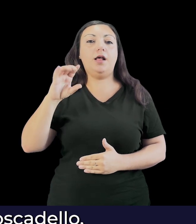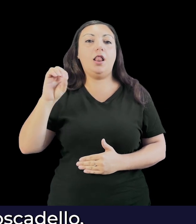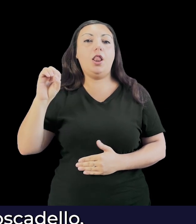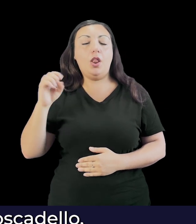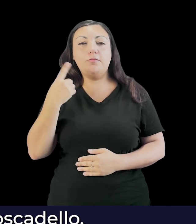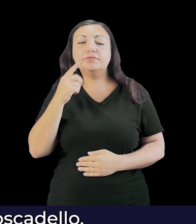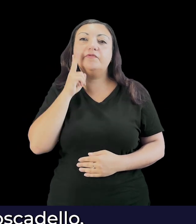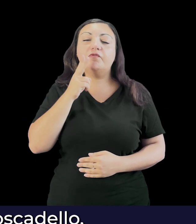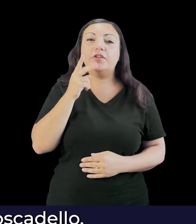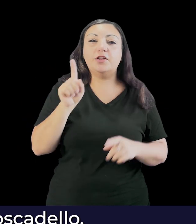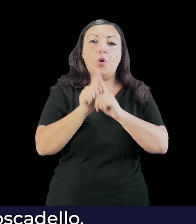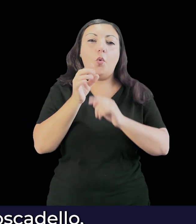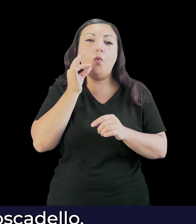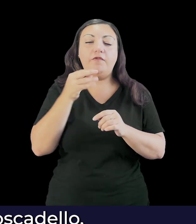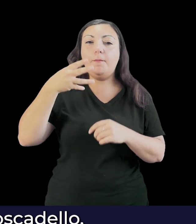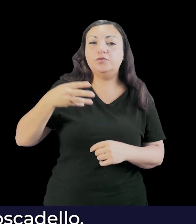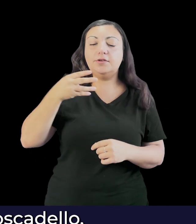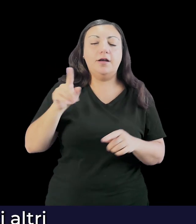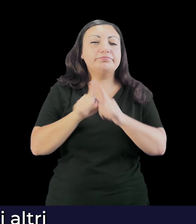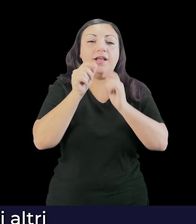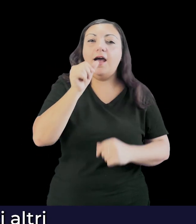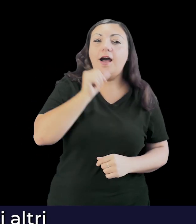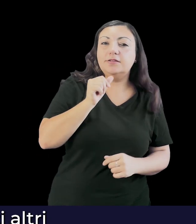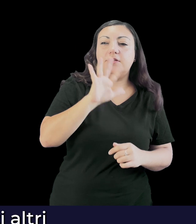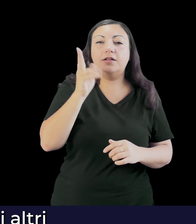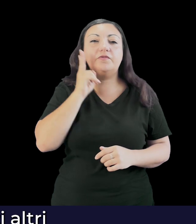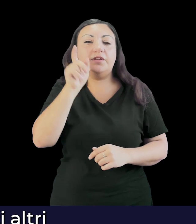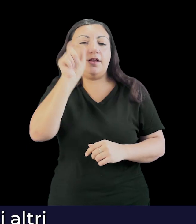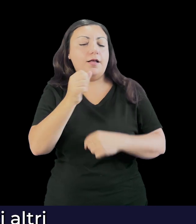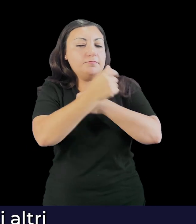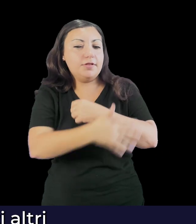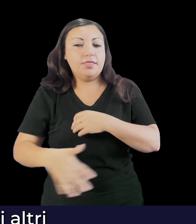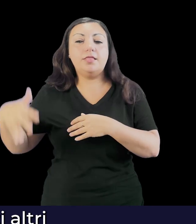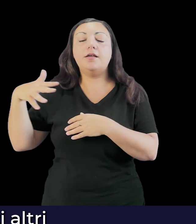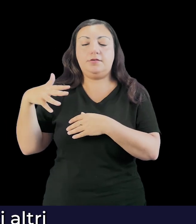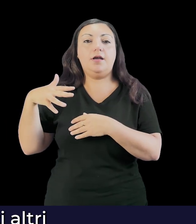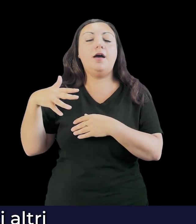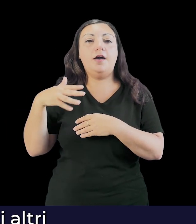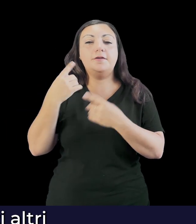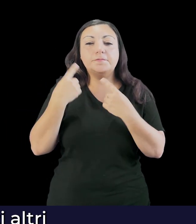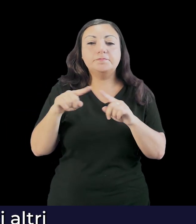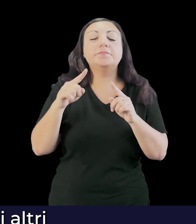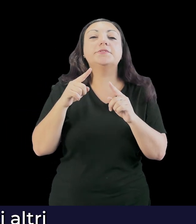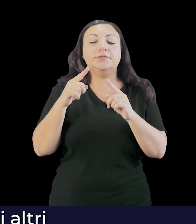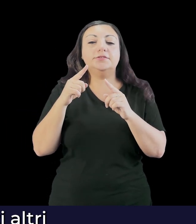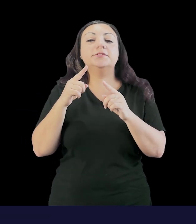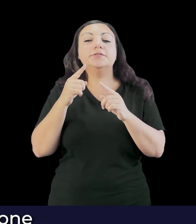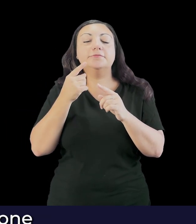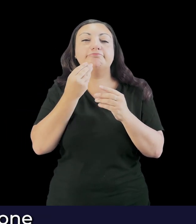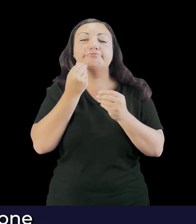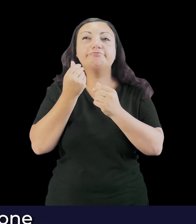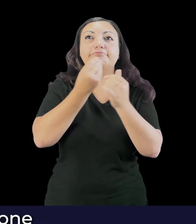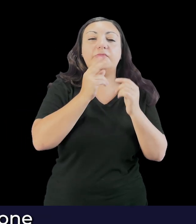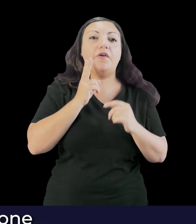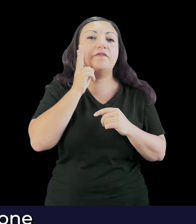Moscadello. Il Moscadello nasce dall'uva Moscato, la stessa dell'Astia, di tanti vini dolci per tutta l'Italia, per tutto il Mediterraneo e qui